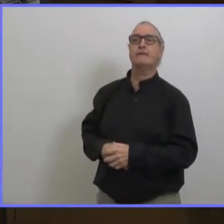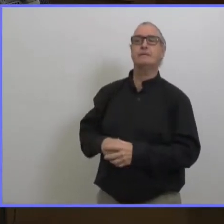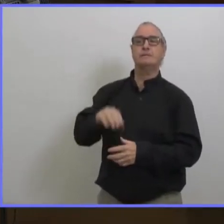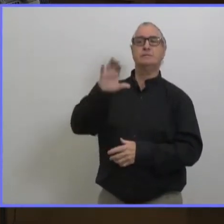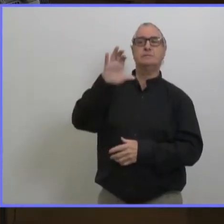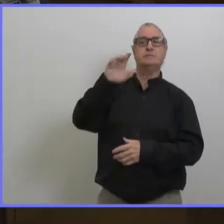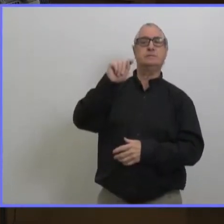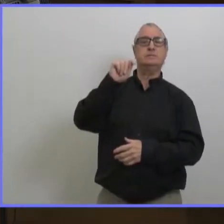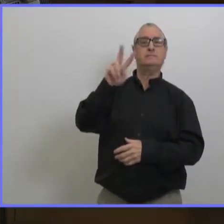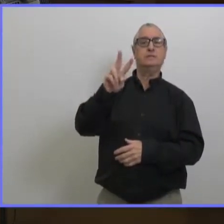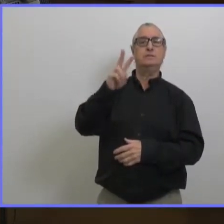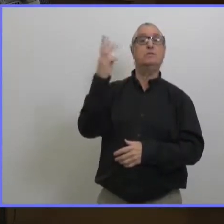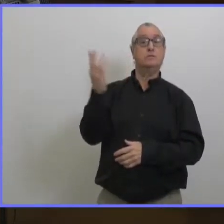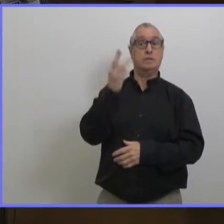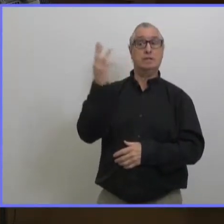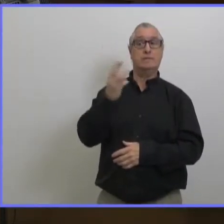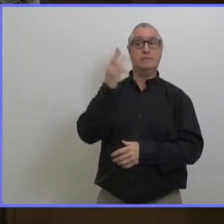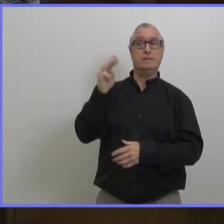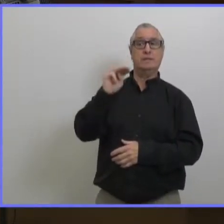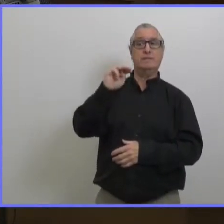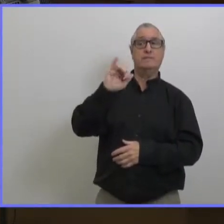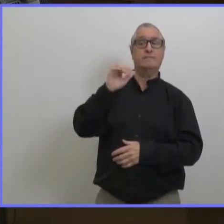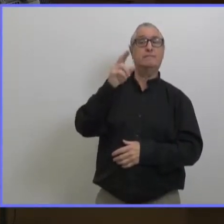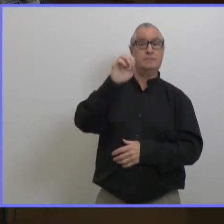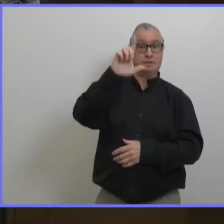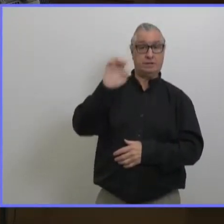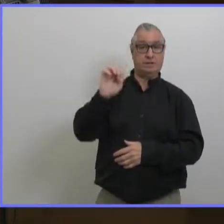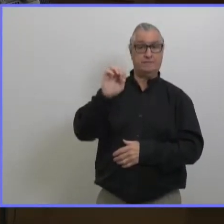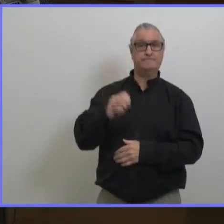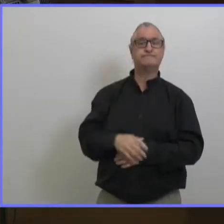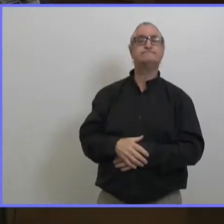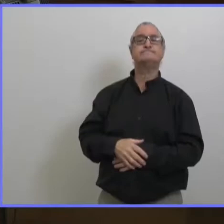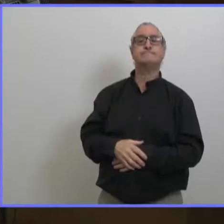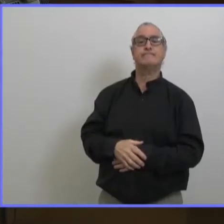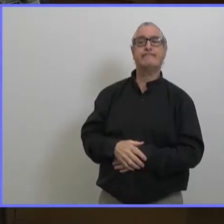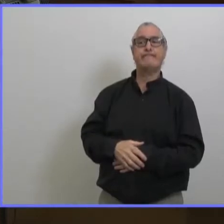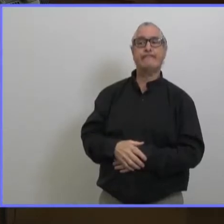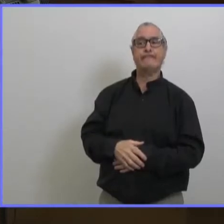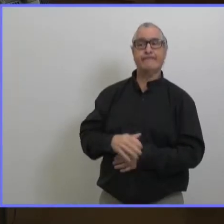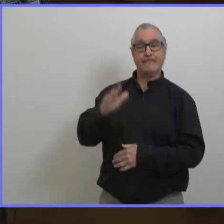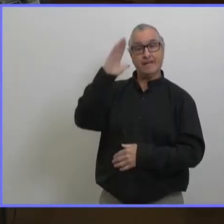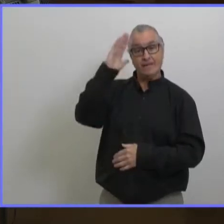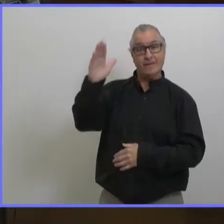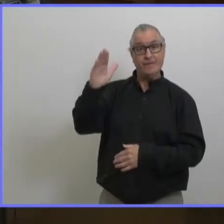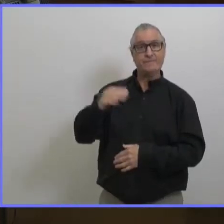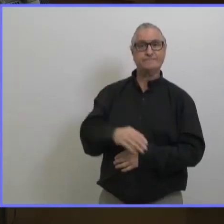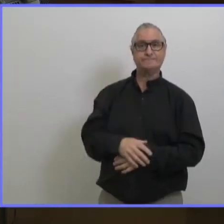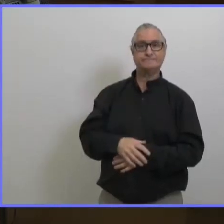avec trois questions michel bonjour docteur roussin